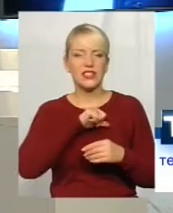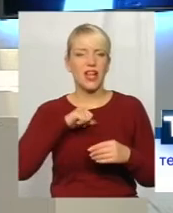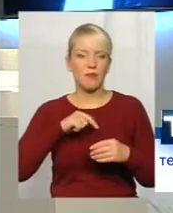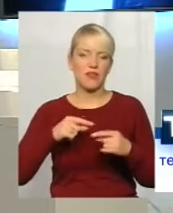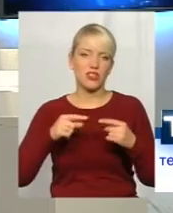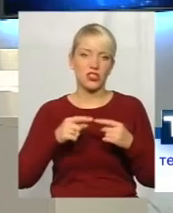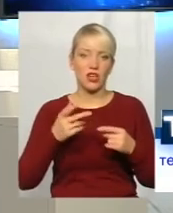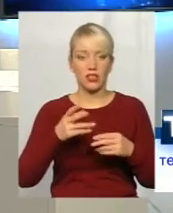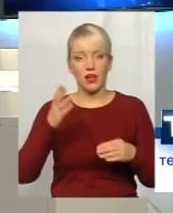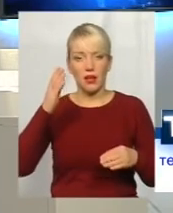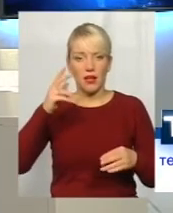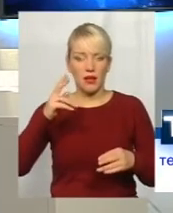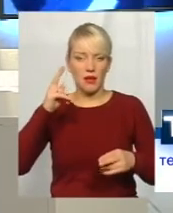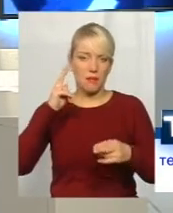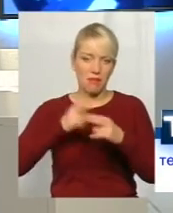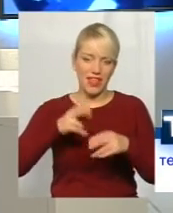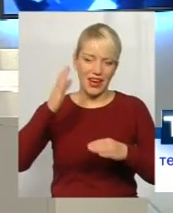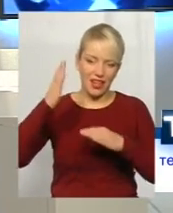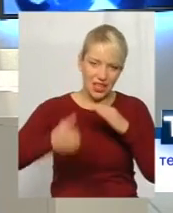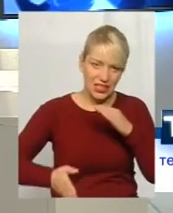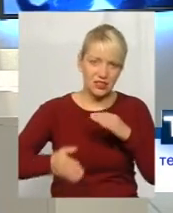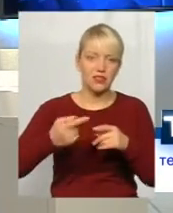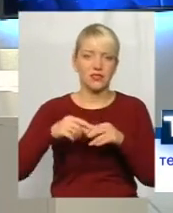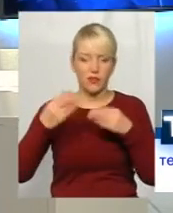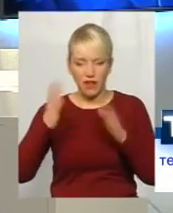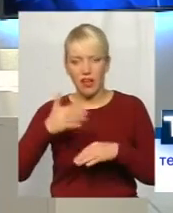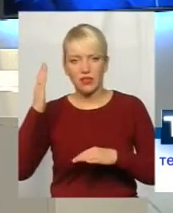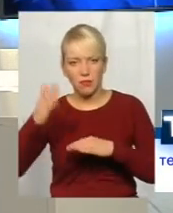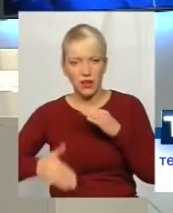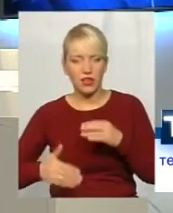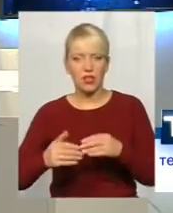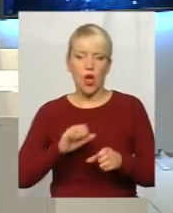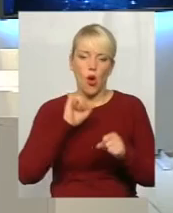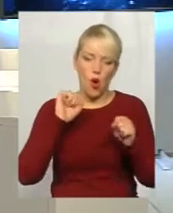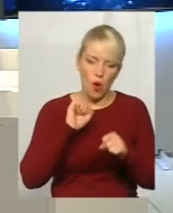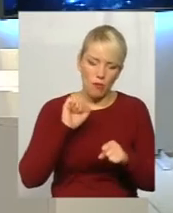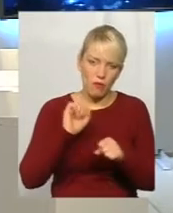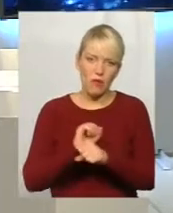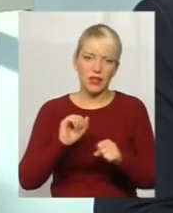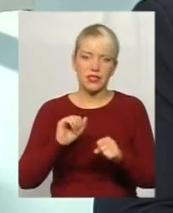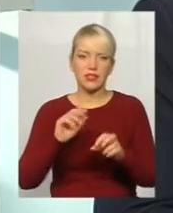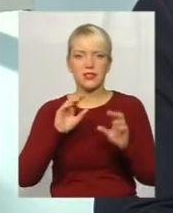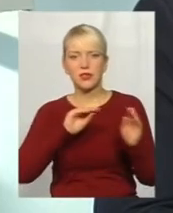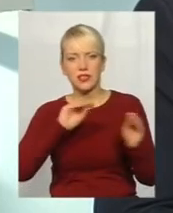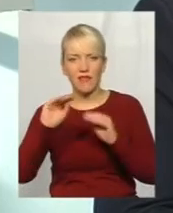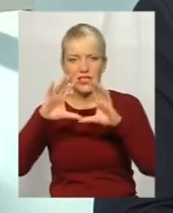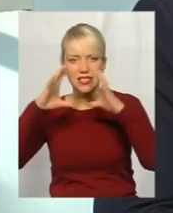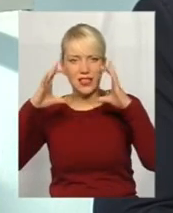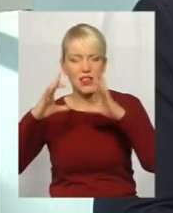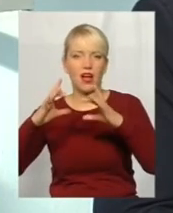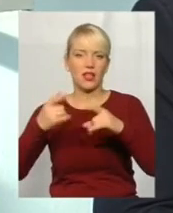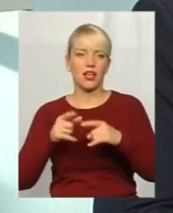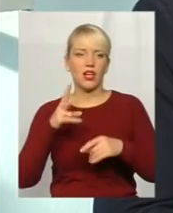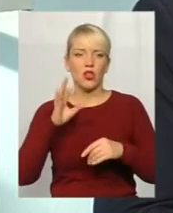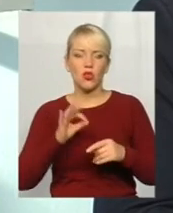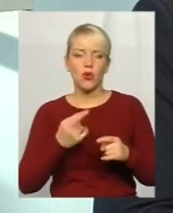Перекрити? Давайте перекриємо. Обмежувати доступ? Давайте обмежимо. Установити знаки? Давайте установимо знаки. Але однозначно, що